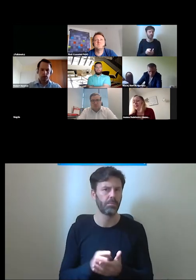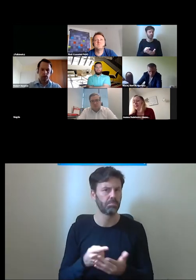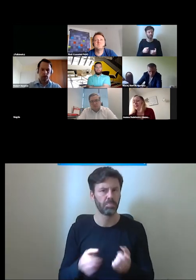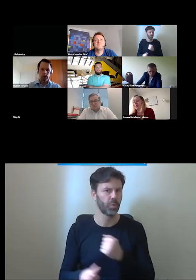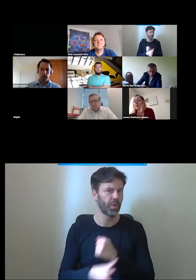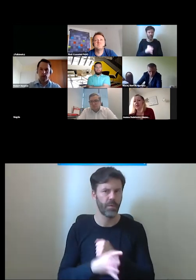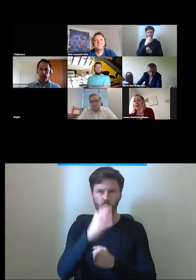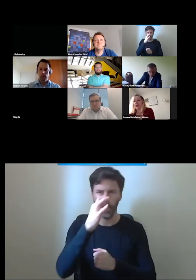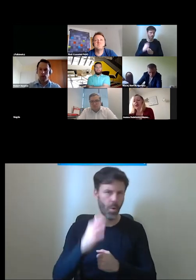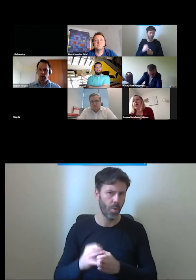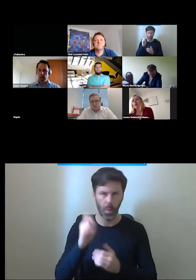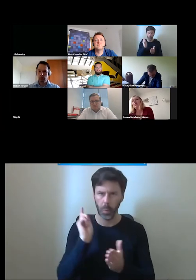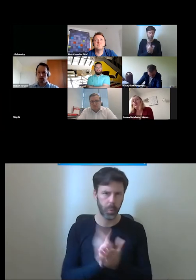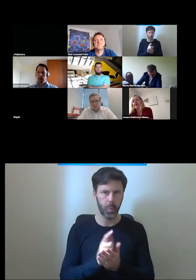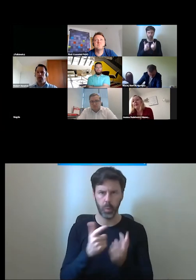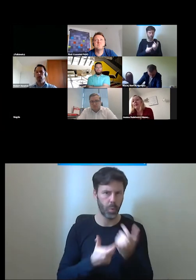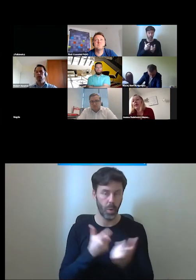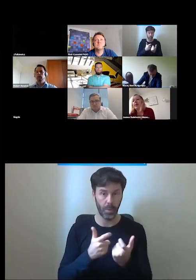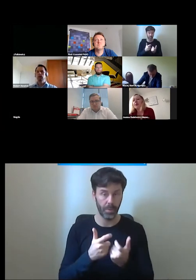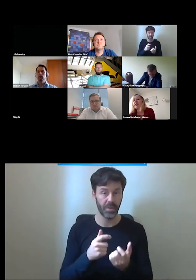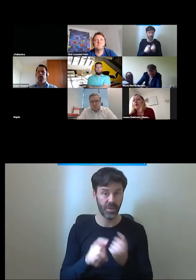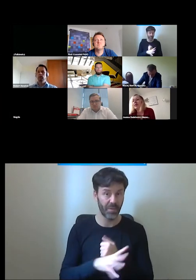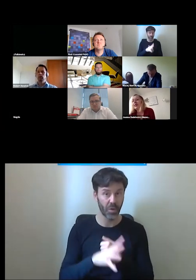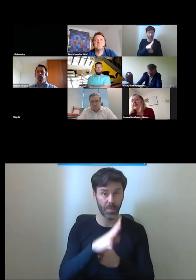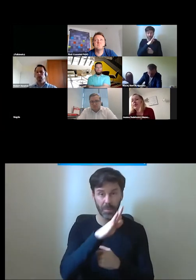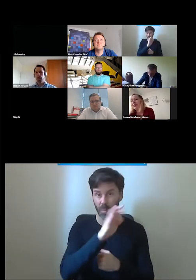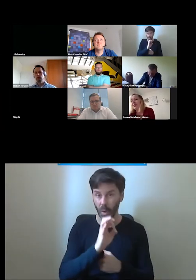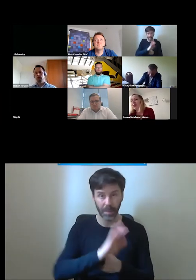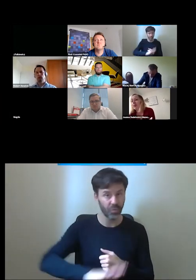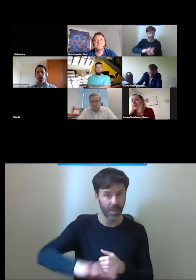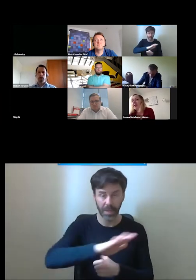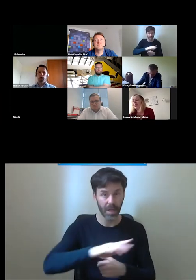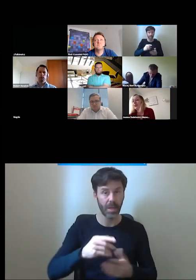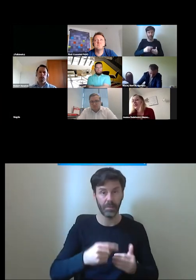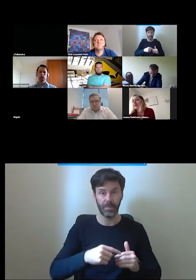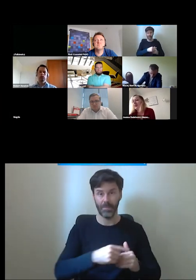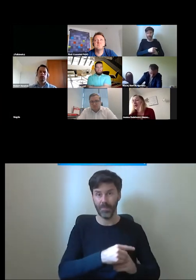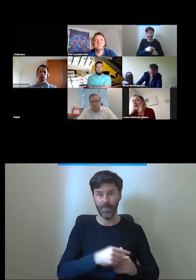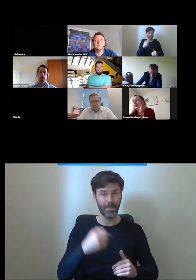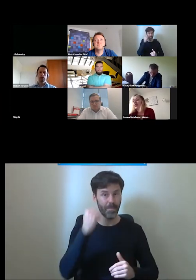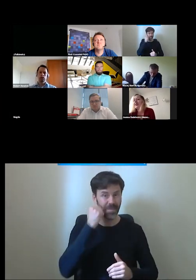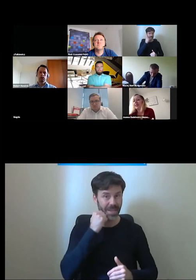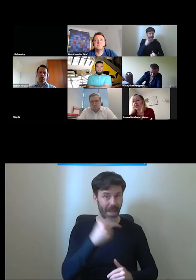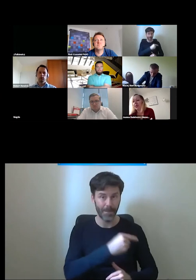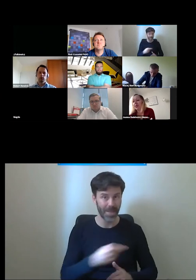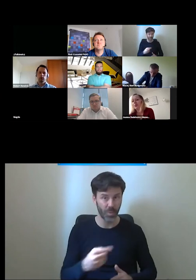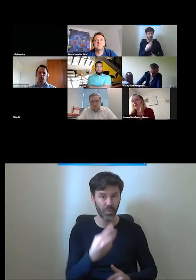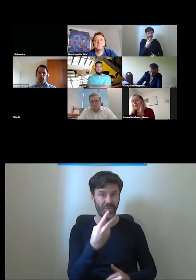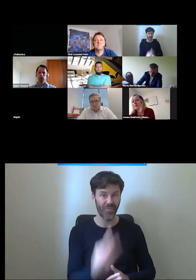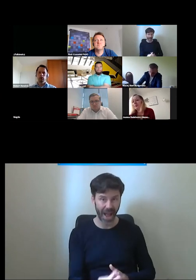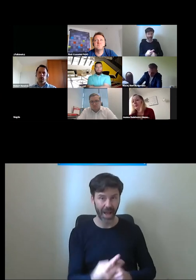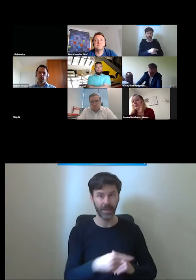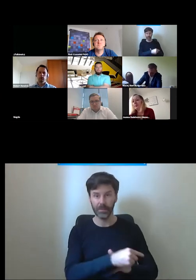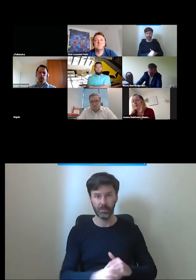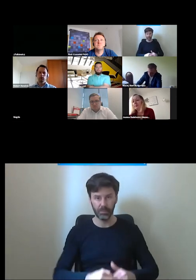w przestrzeni dostępnej od kondernacji minus dwa do kondernacji plus dwa dla wszystkich osób